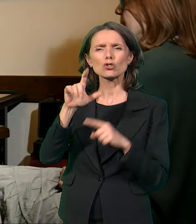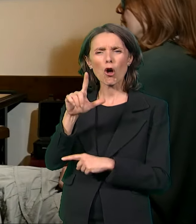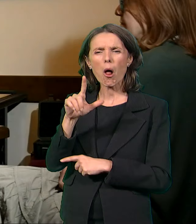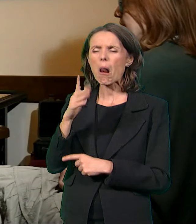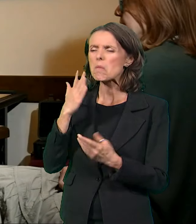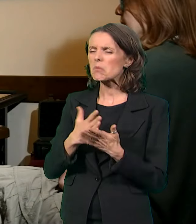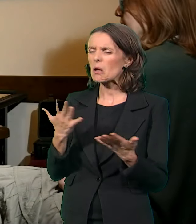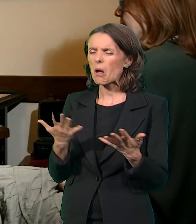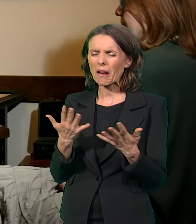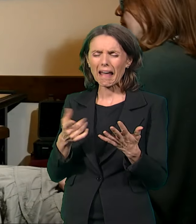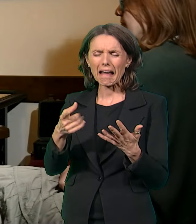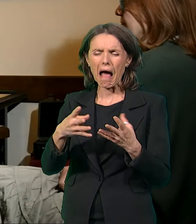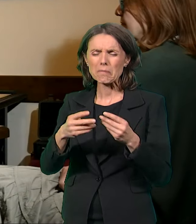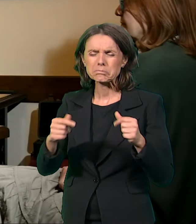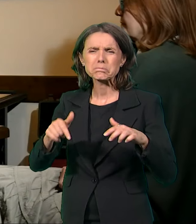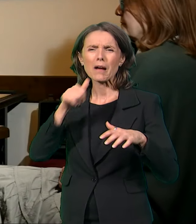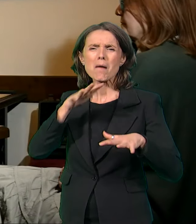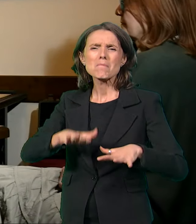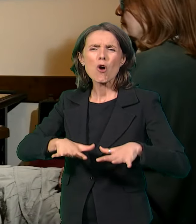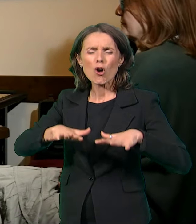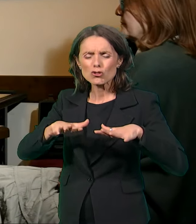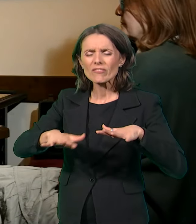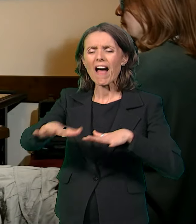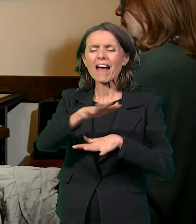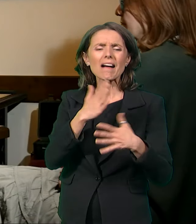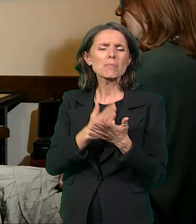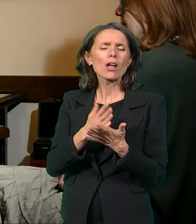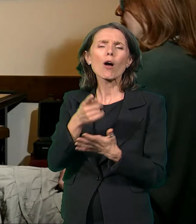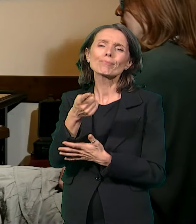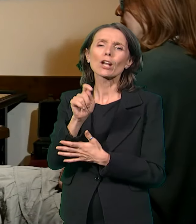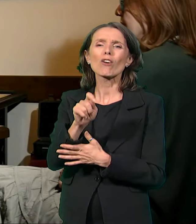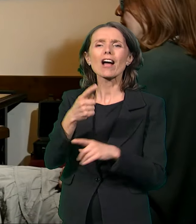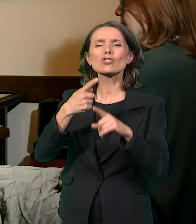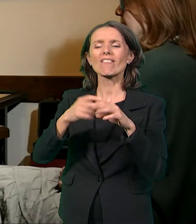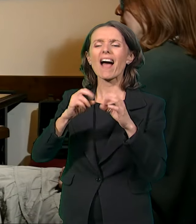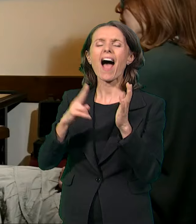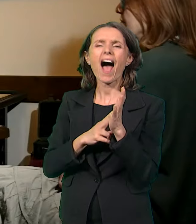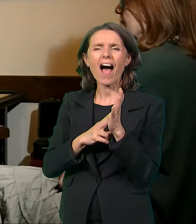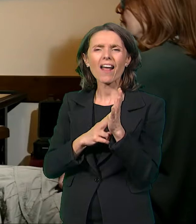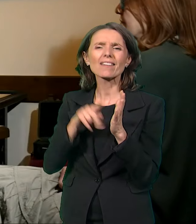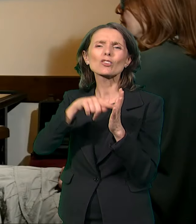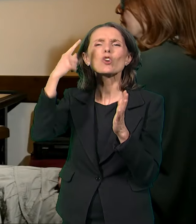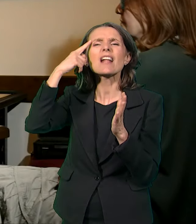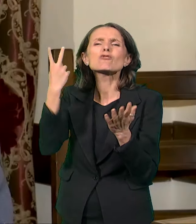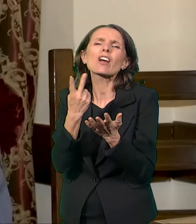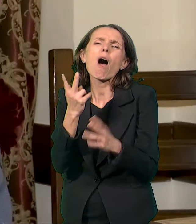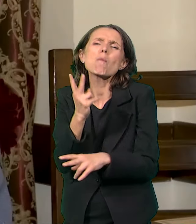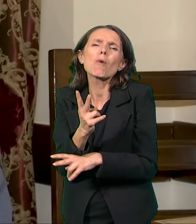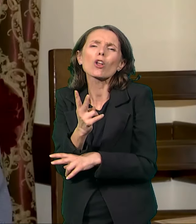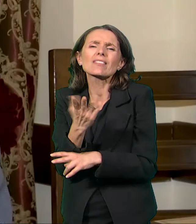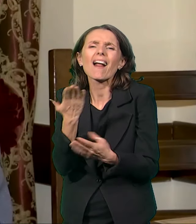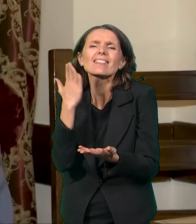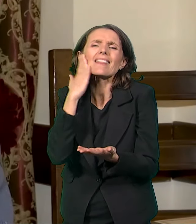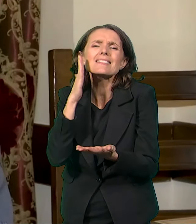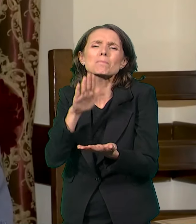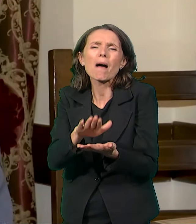močvarnom delu Sava Male, i tu je kašnije, oni su tu otkupili taj Kovačev